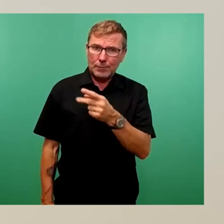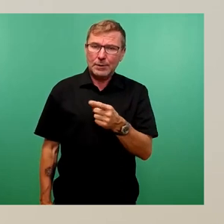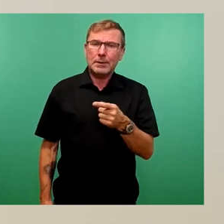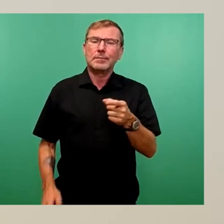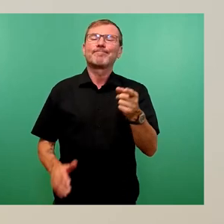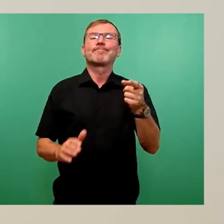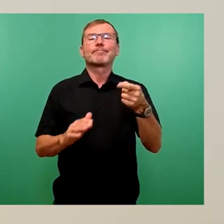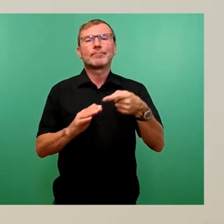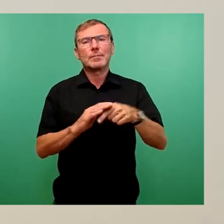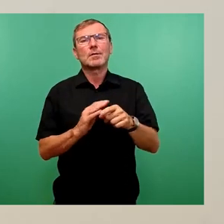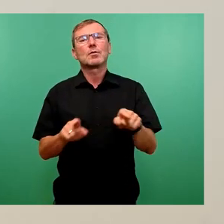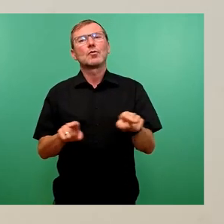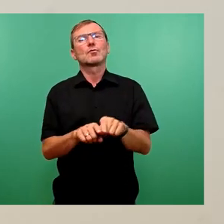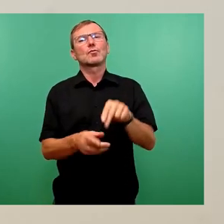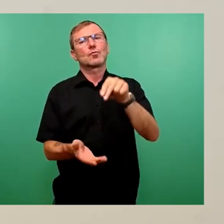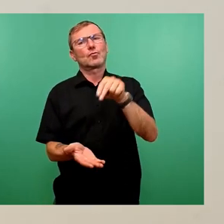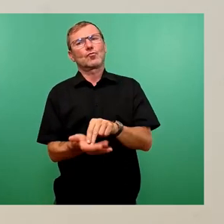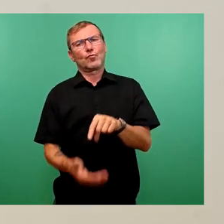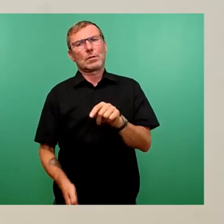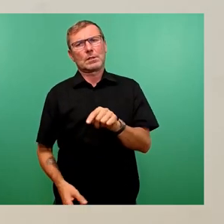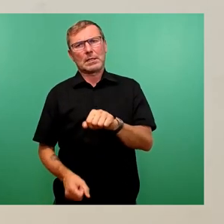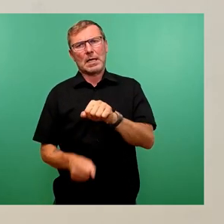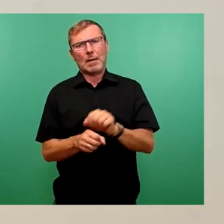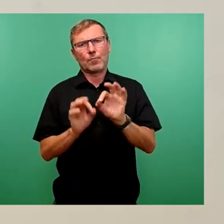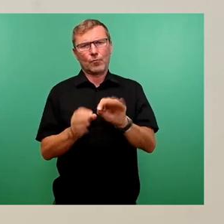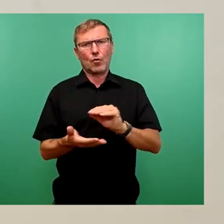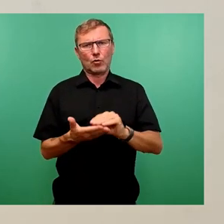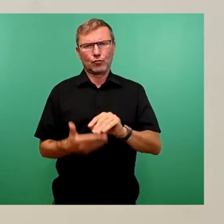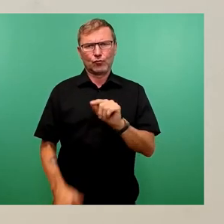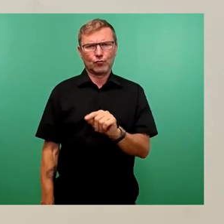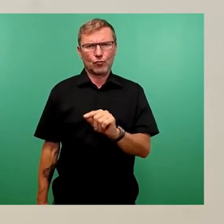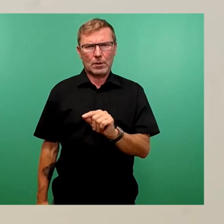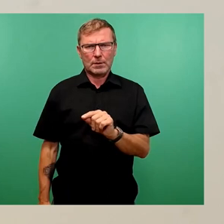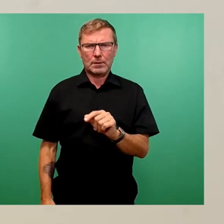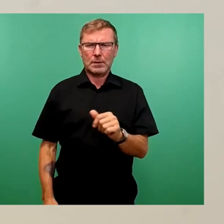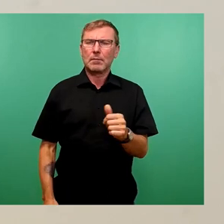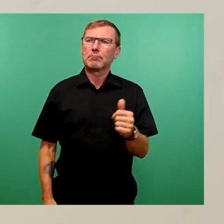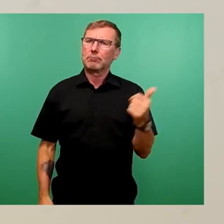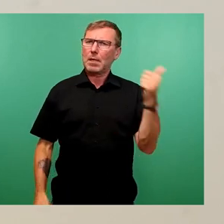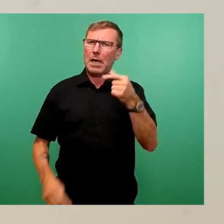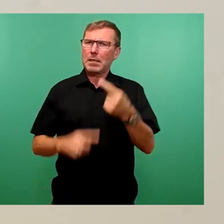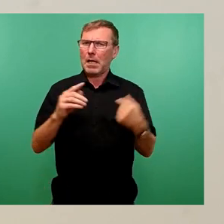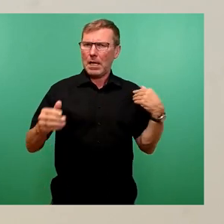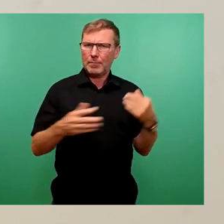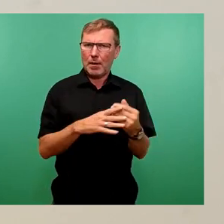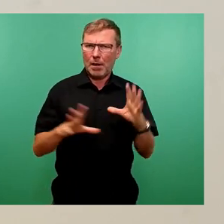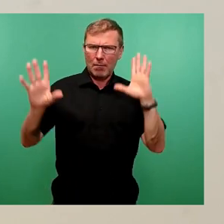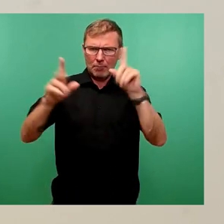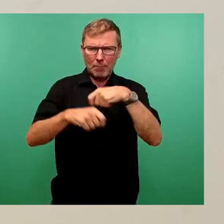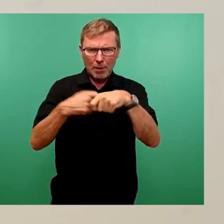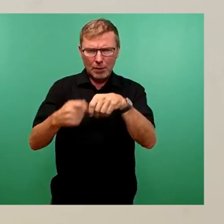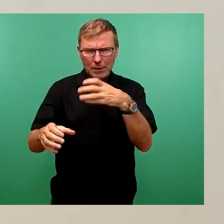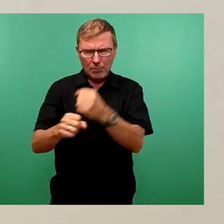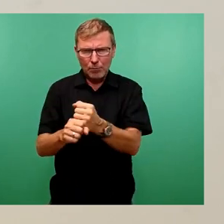Zuständigkeiten im Amt für Schulen seit anderthalb Jahren gebündelt haben, eine